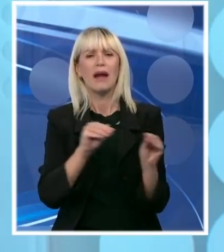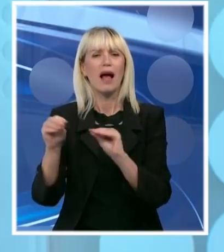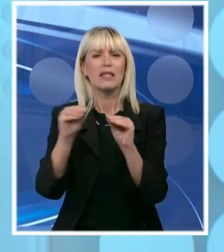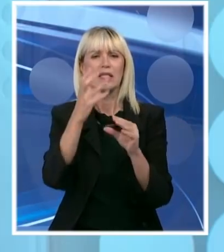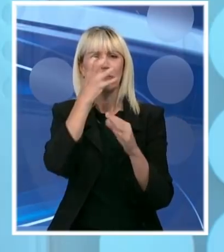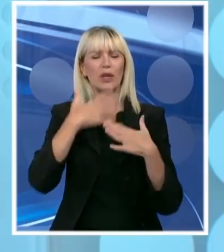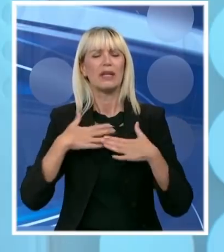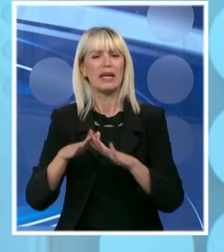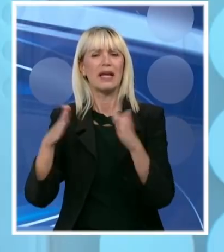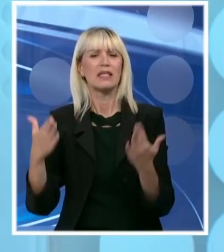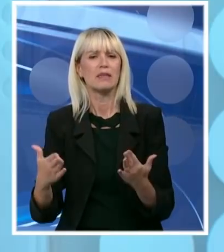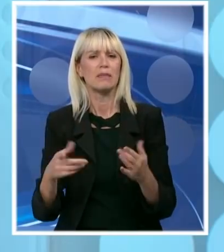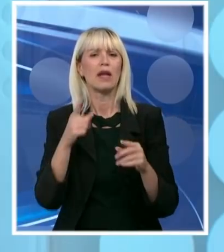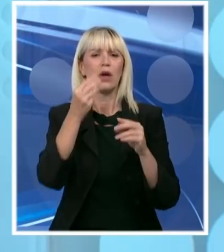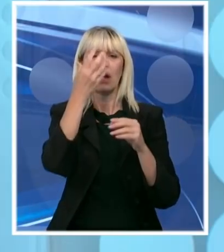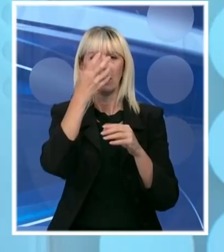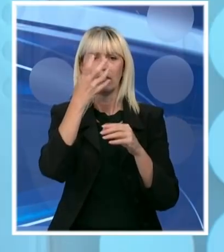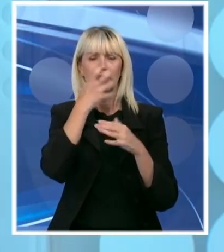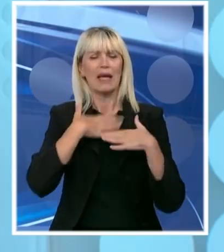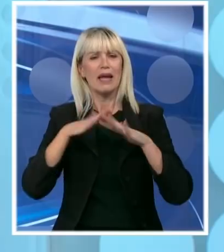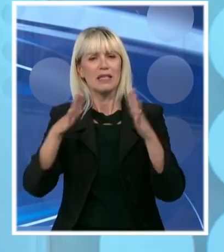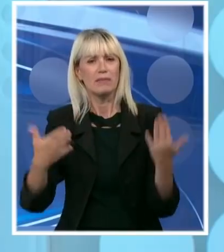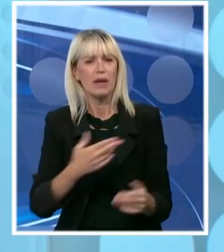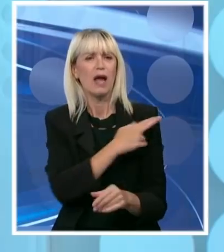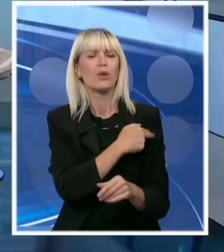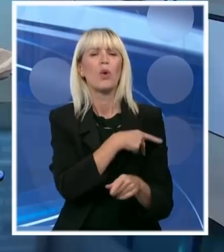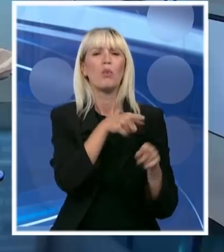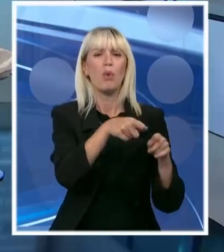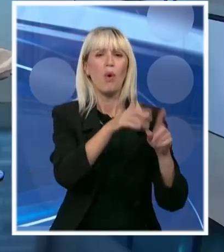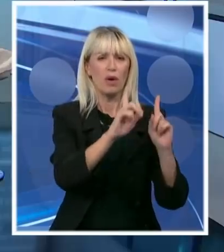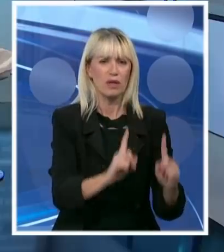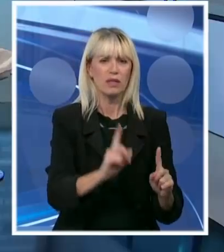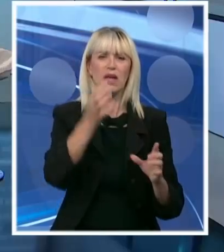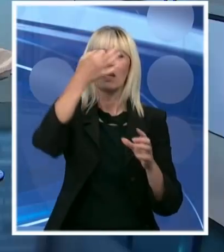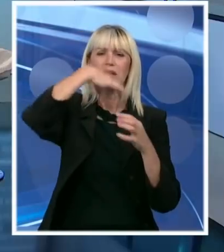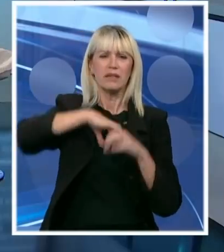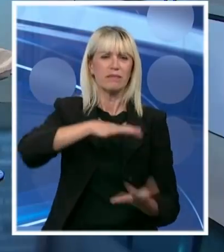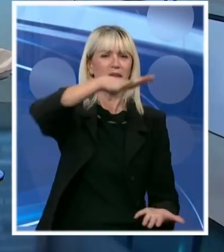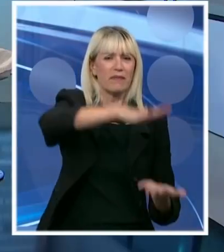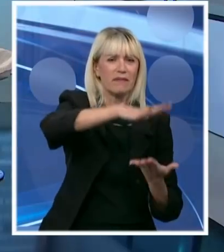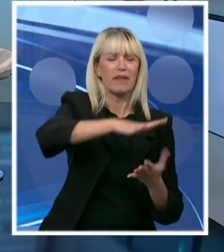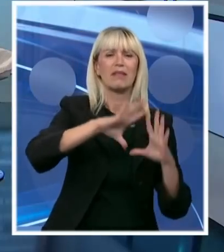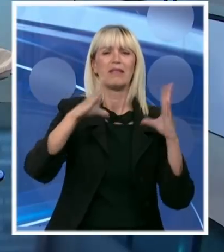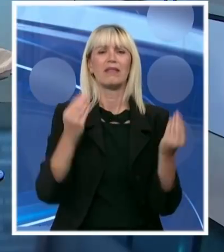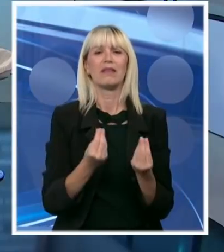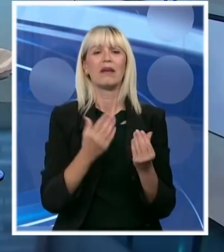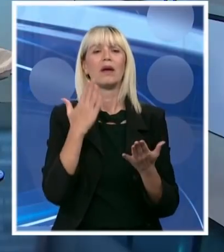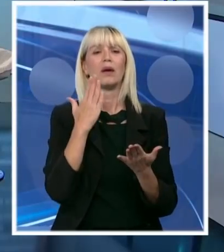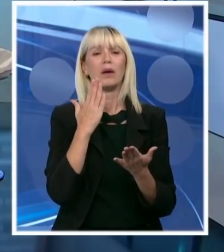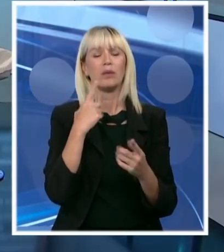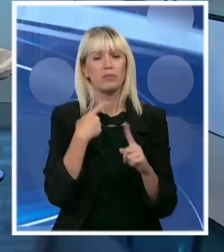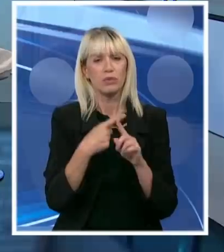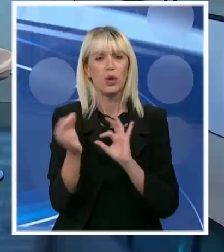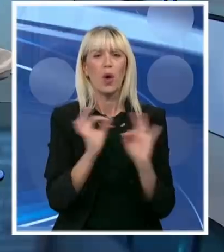ovih stabilnih respiratora ventilatora kako god ih zovete i da obezbeđujemo plate lekarima